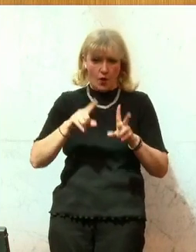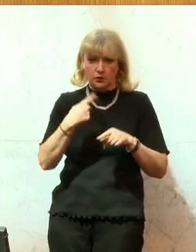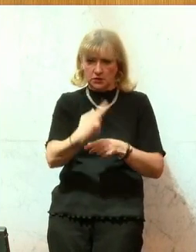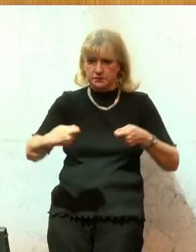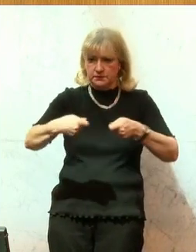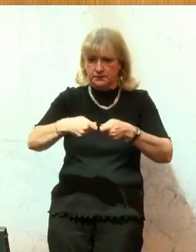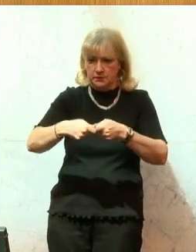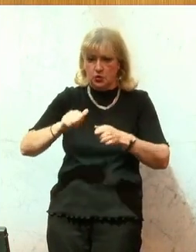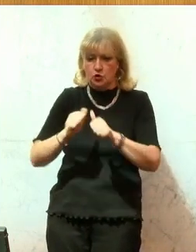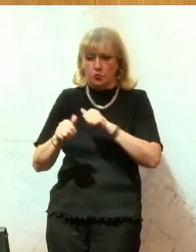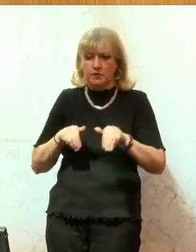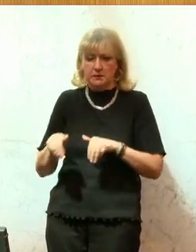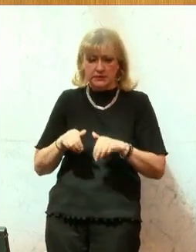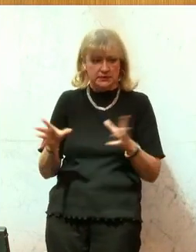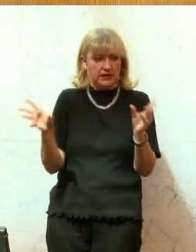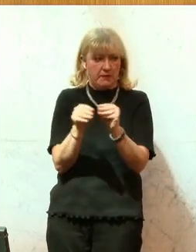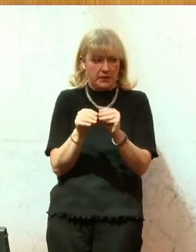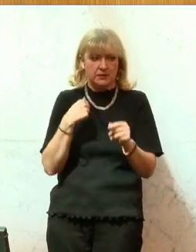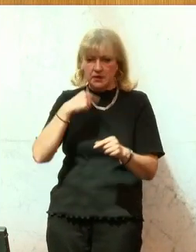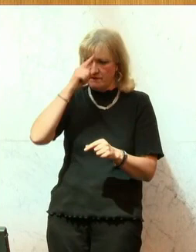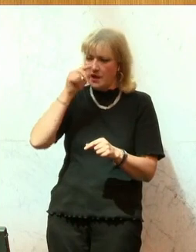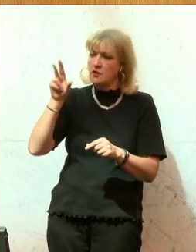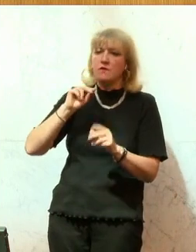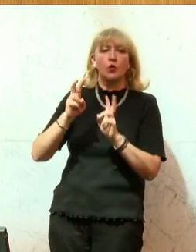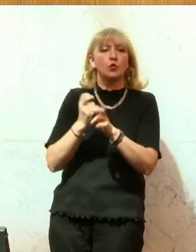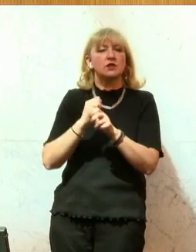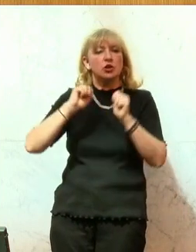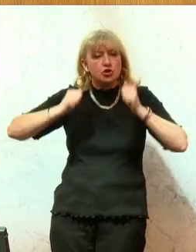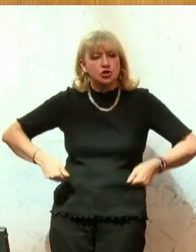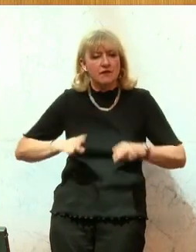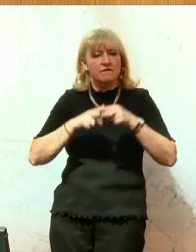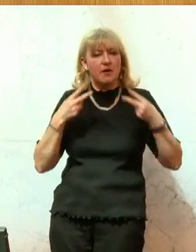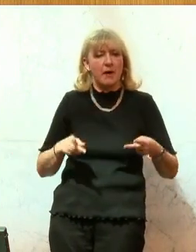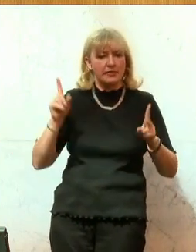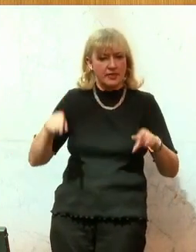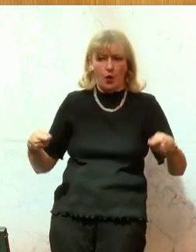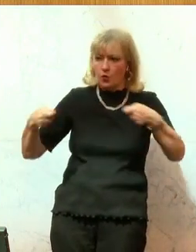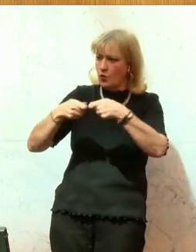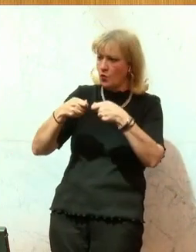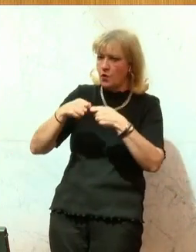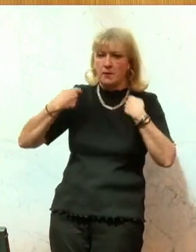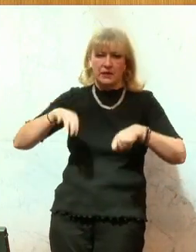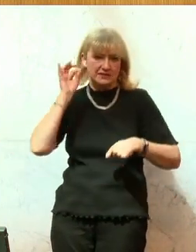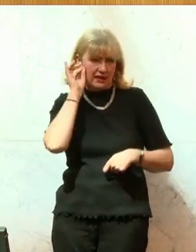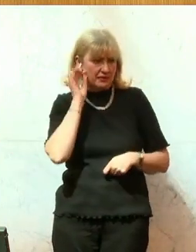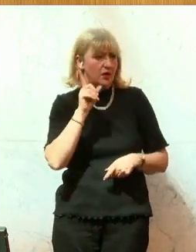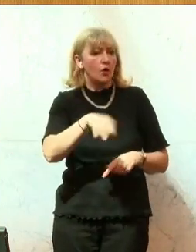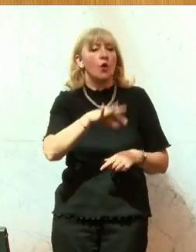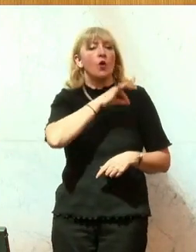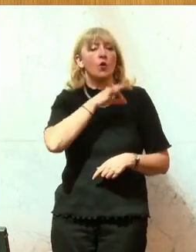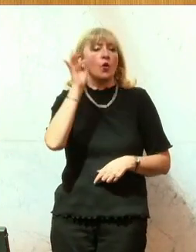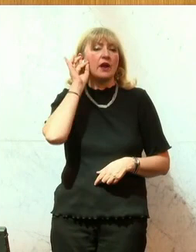dem Sportminister gemeinsam, ich weiß es vom österreichischen Skiverband, auch mit der Präsidentin. Nur ein Beispiel. Und Frau Kollegin Steger,